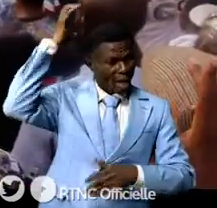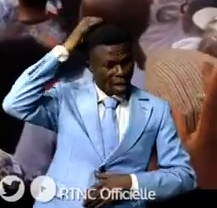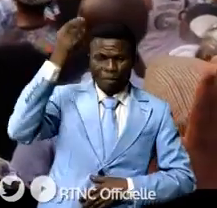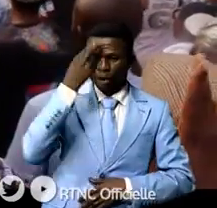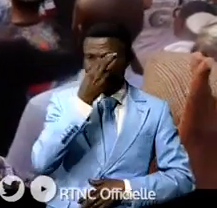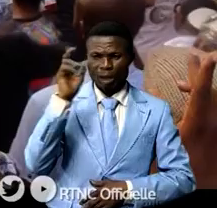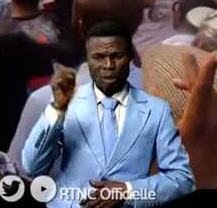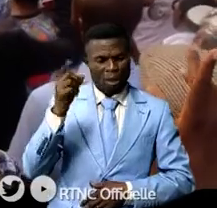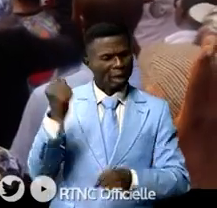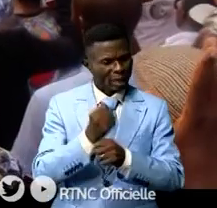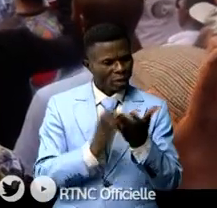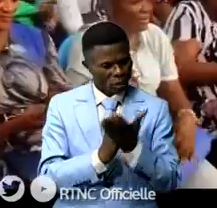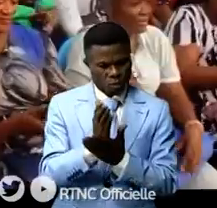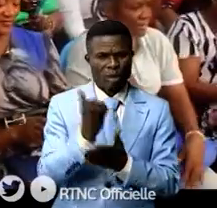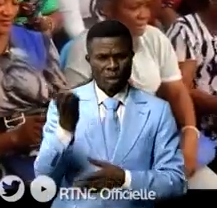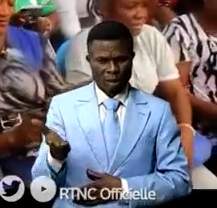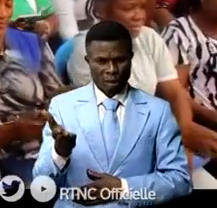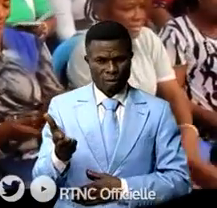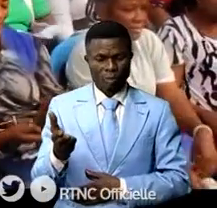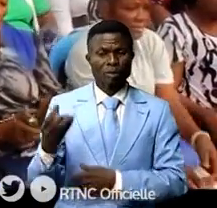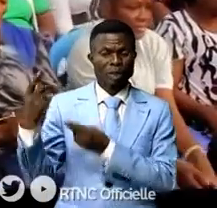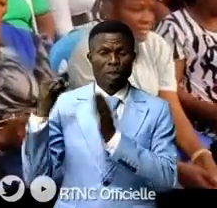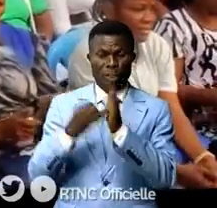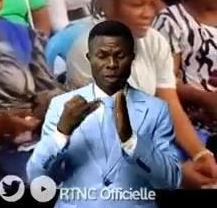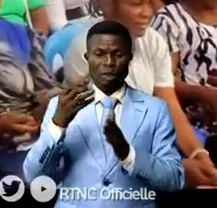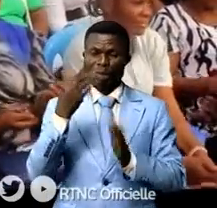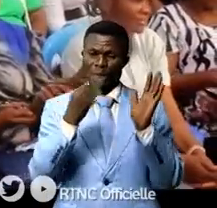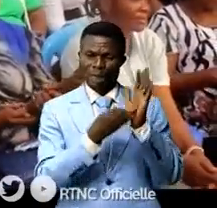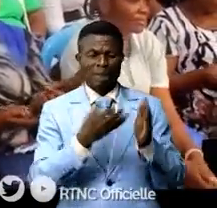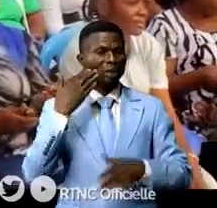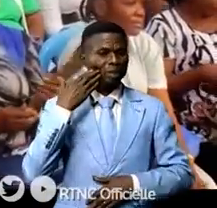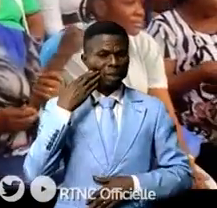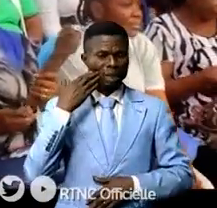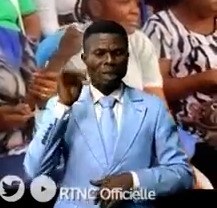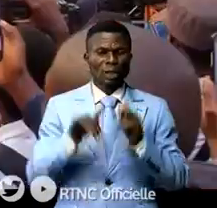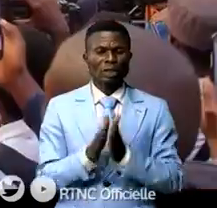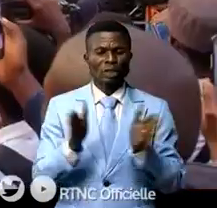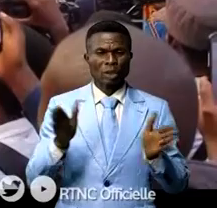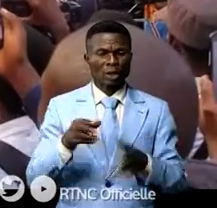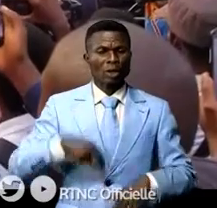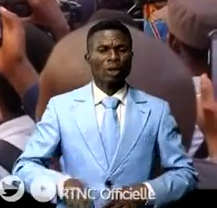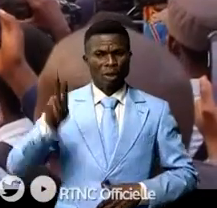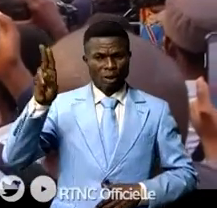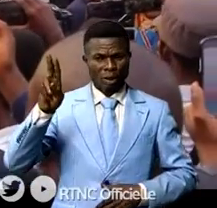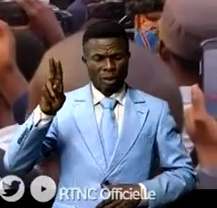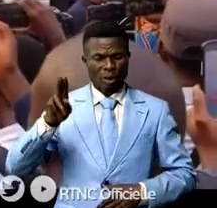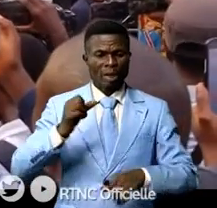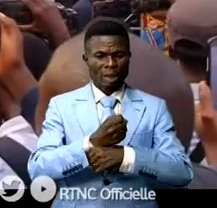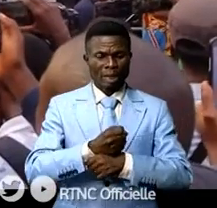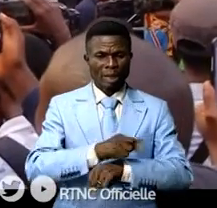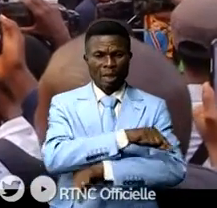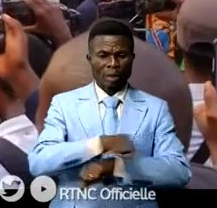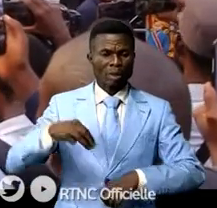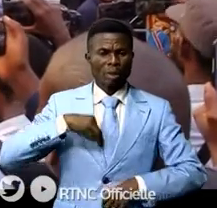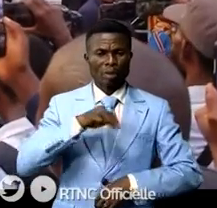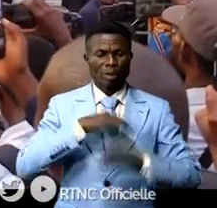n'ont accompli leurs devoirs citoyens. A partir de ce dimanche 7 mars le secrétaire général de l'IDP va entamer l'installation des membres